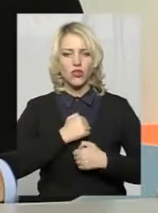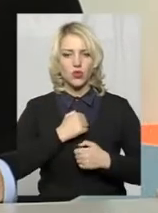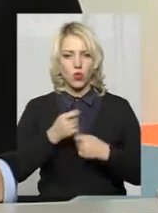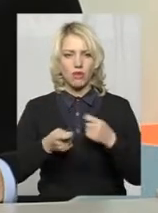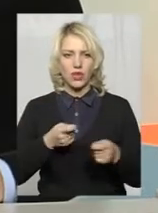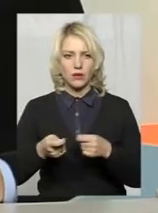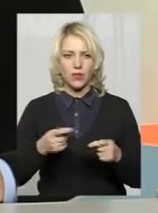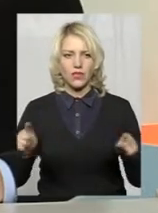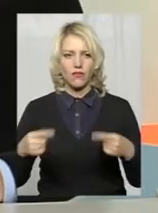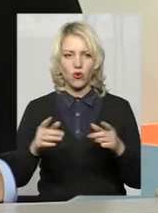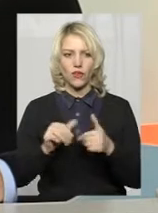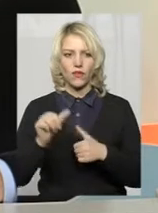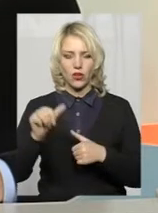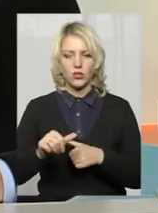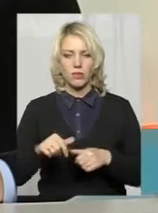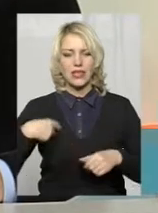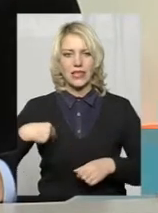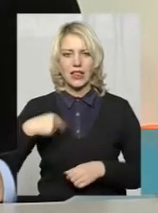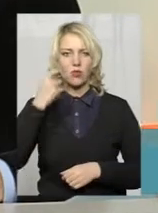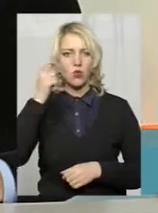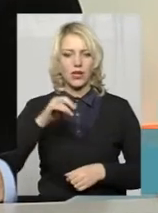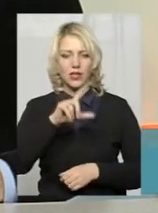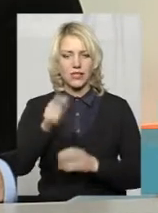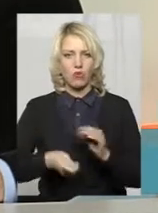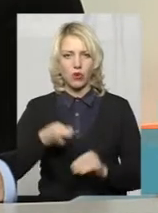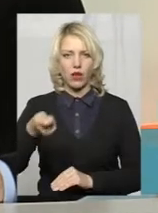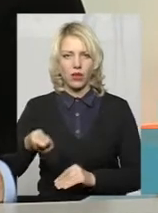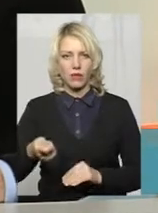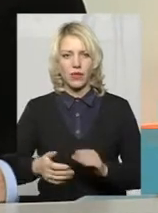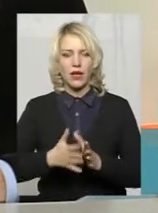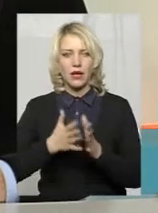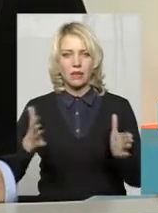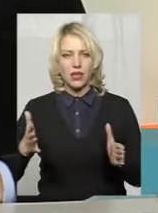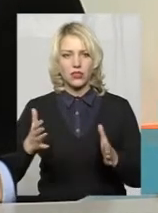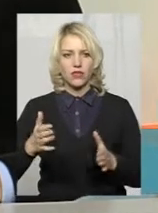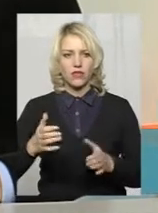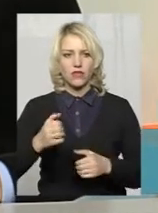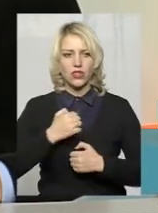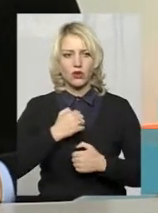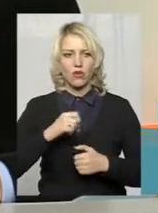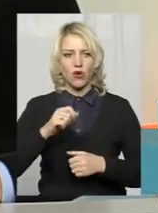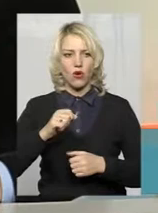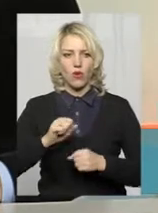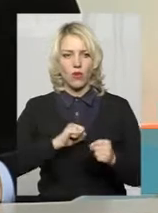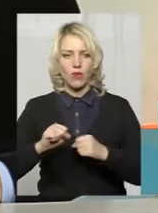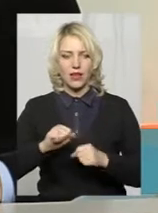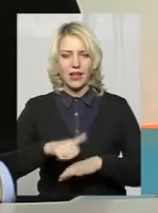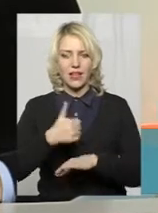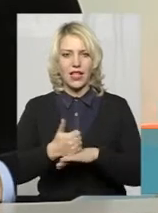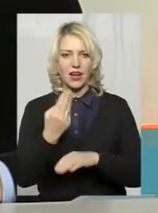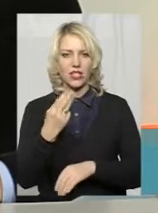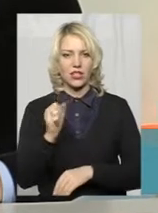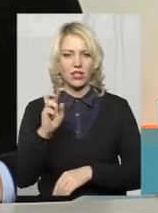можуть утворюватися виключно президентом України за поданням вищого військового командування, тобто Генерального штабу України,